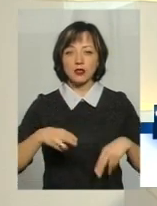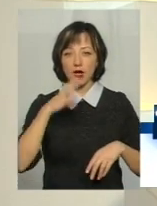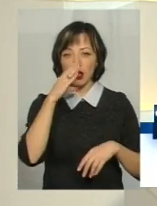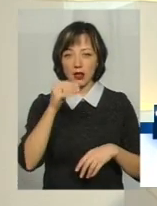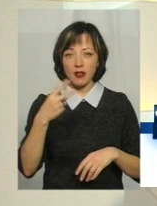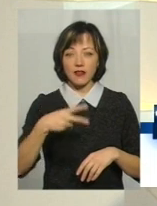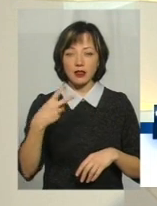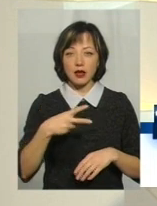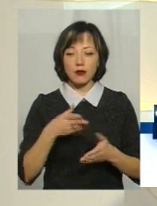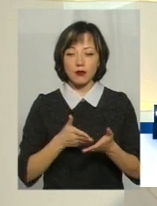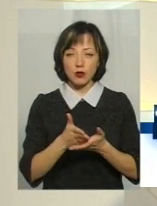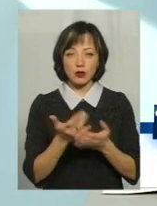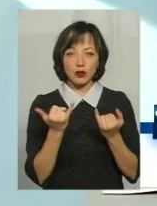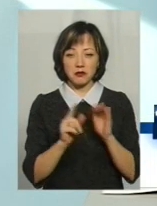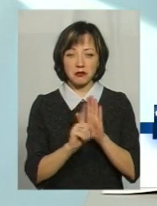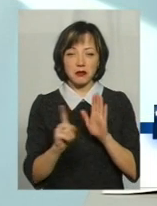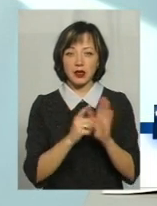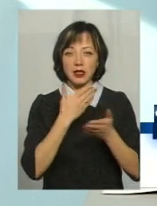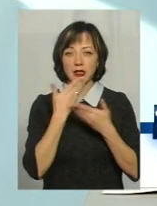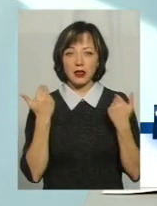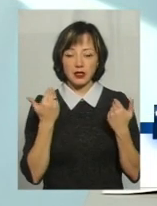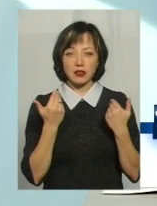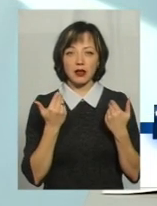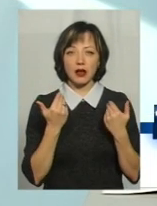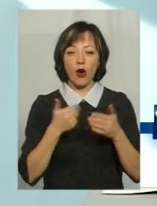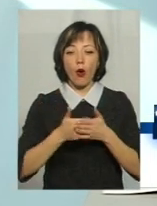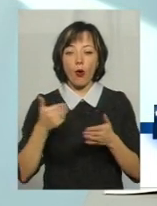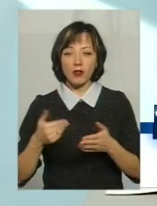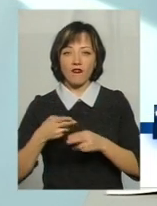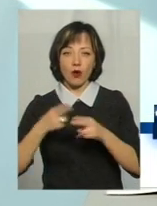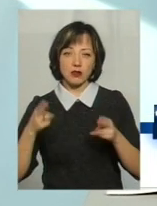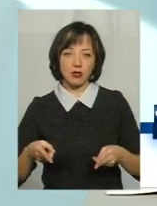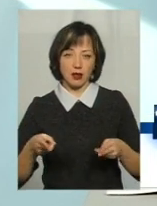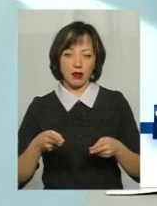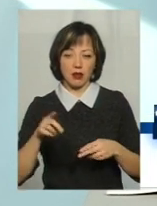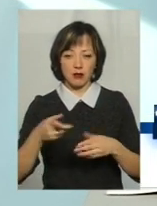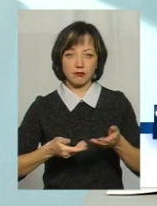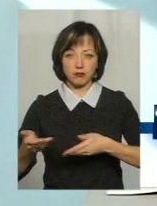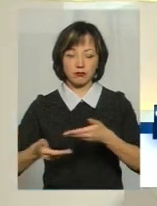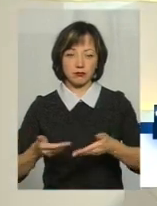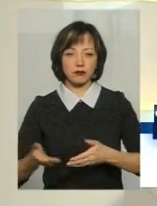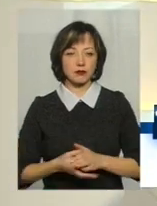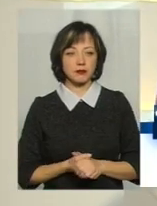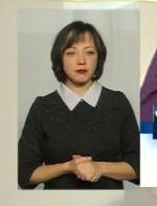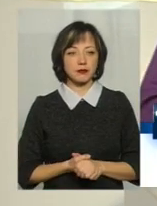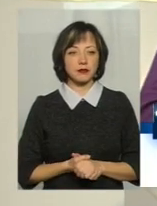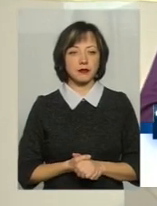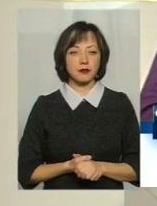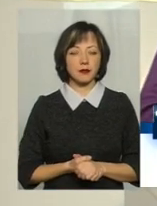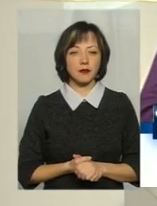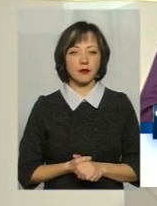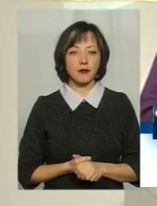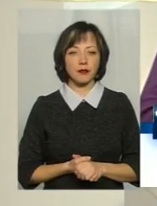18. Але він щось не йдет, а йдет до железодорожного гавзала. Маршрут номер 20? Зелений